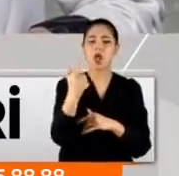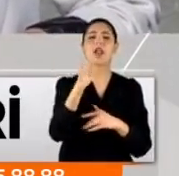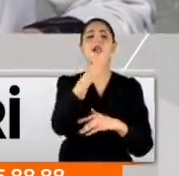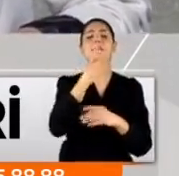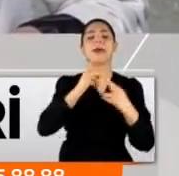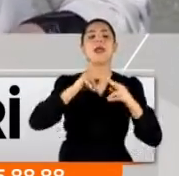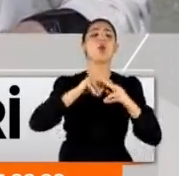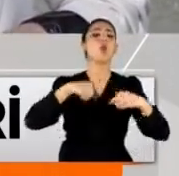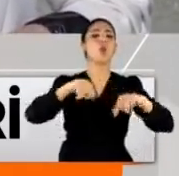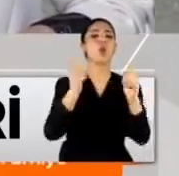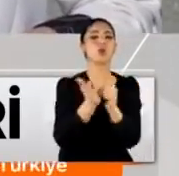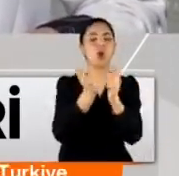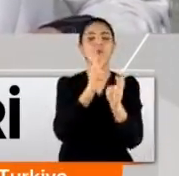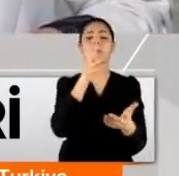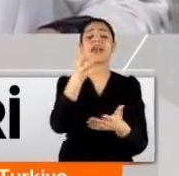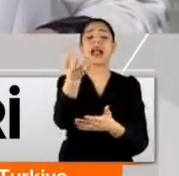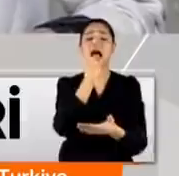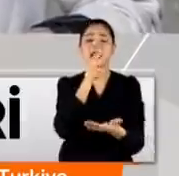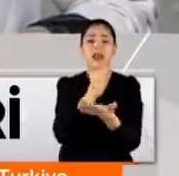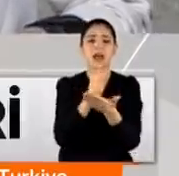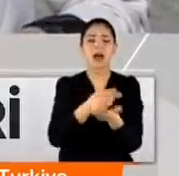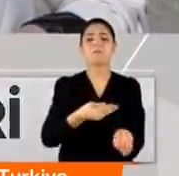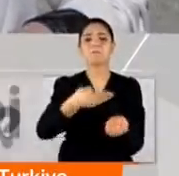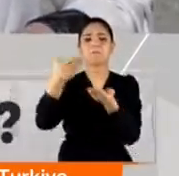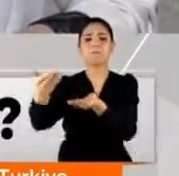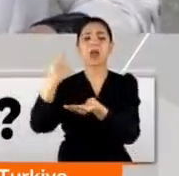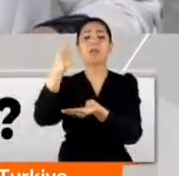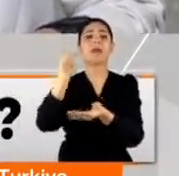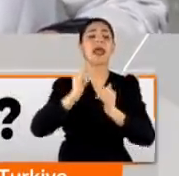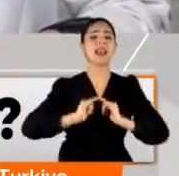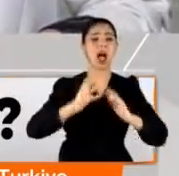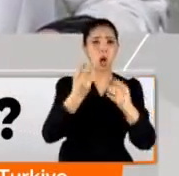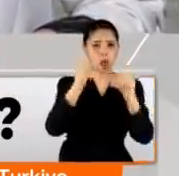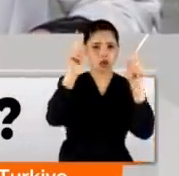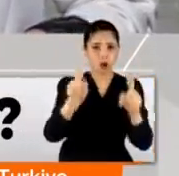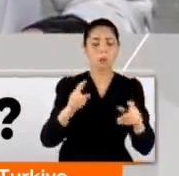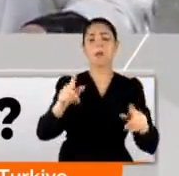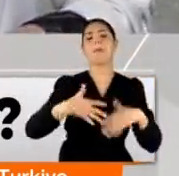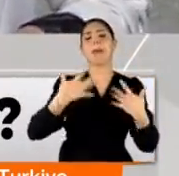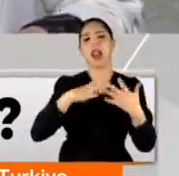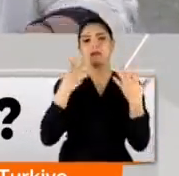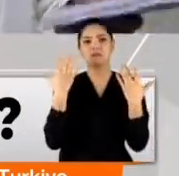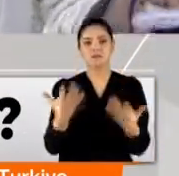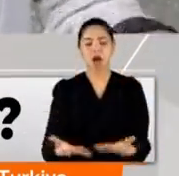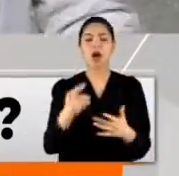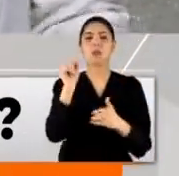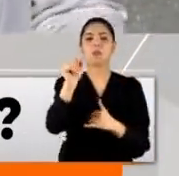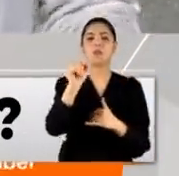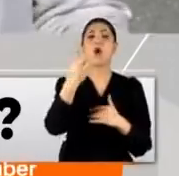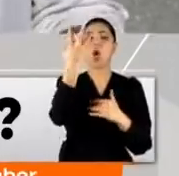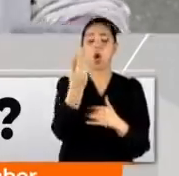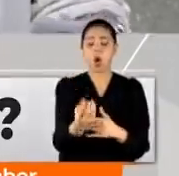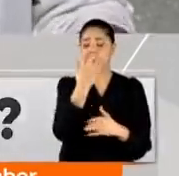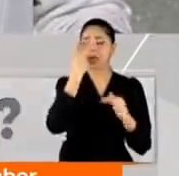kurulu toplantısında alınan kararları kabineye sundu. Bir gevşeme olacak mı tedbirlerde bu merak konusu olması